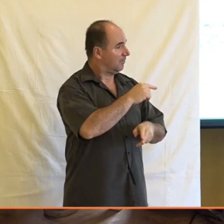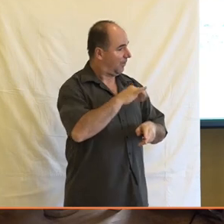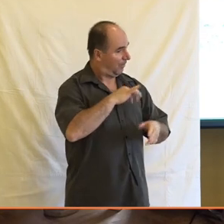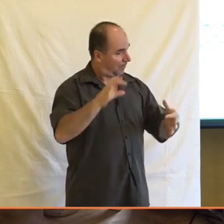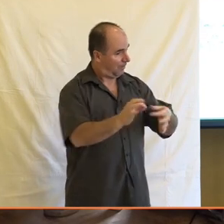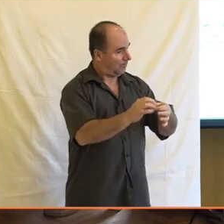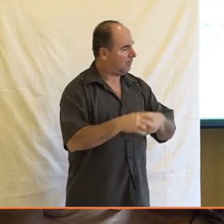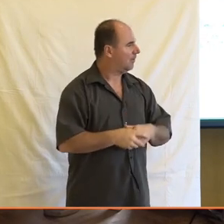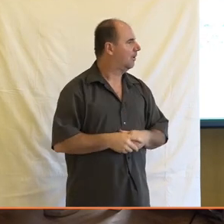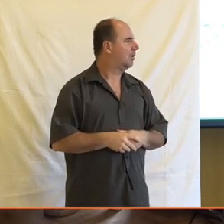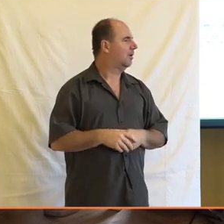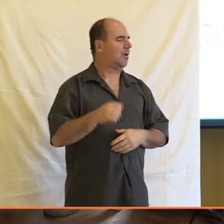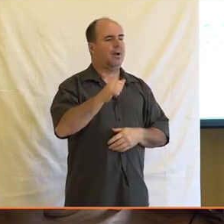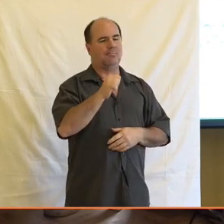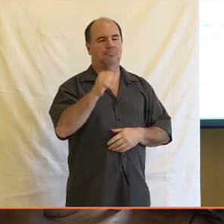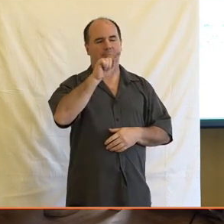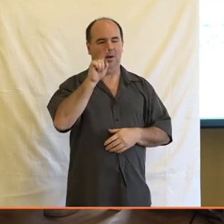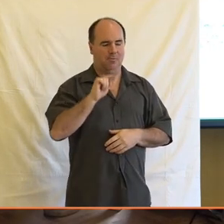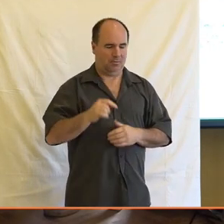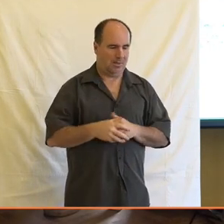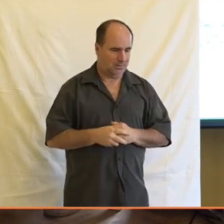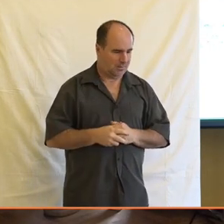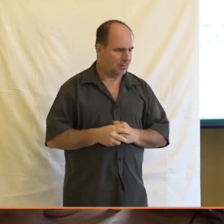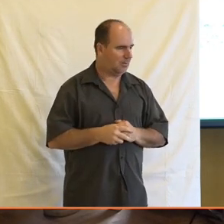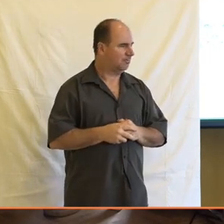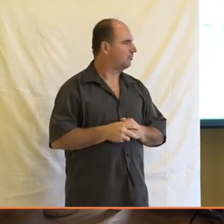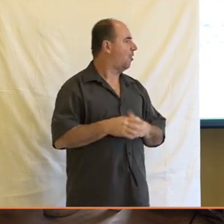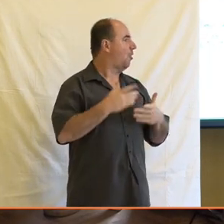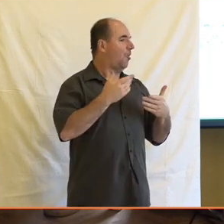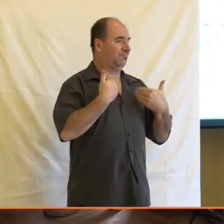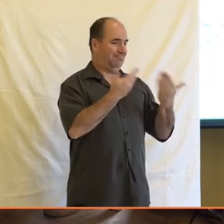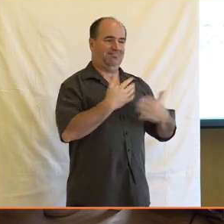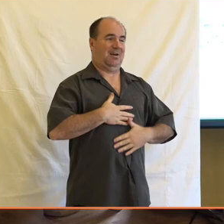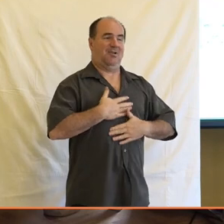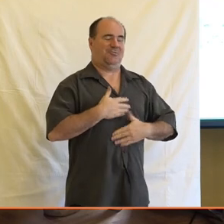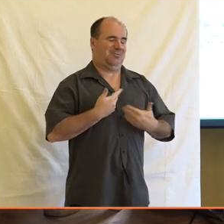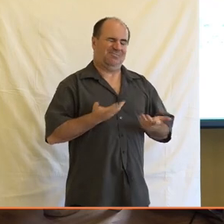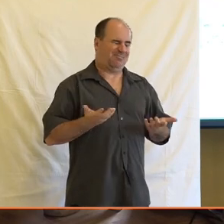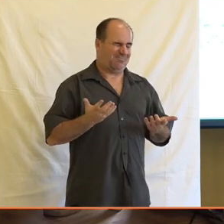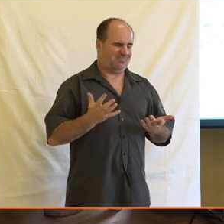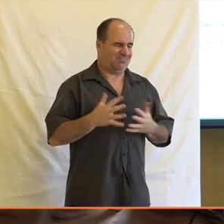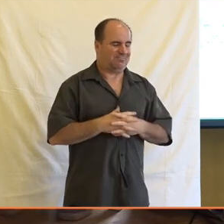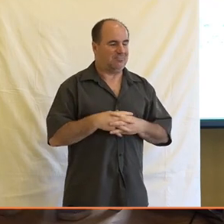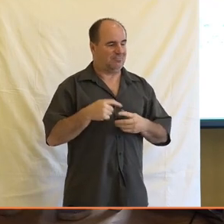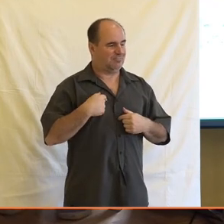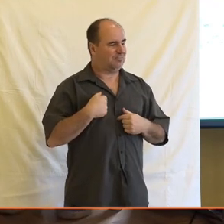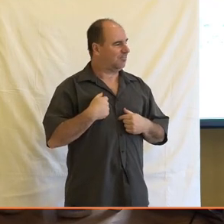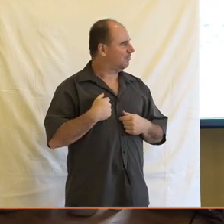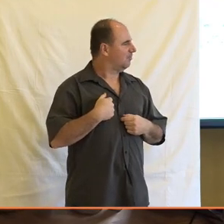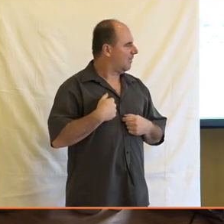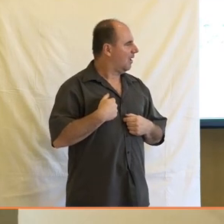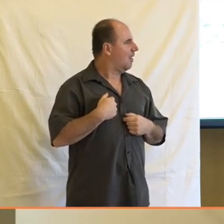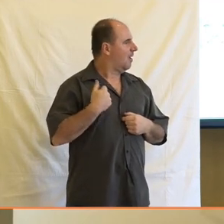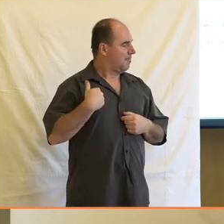Tak nejdříve k té první otázce. To moc radostné není, protože my na to narážíme v této chvíli při